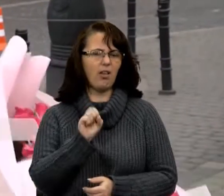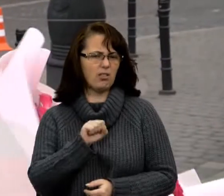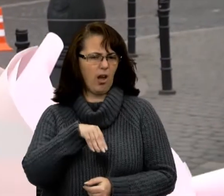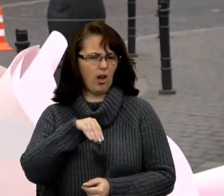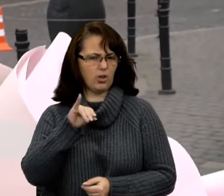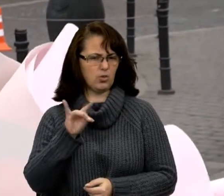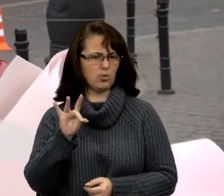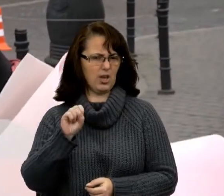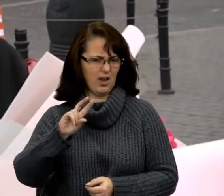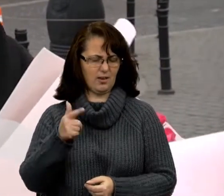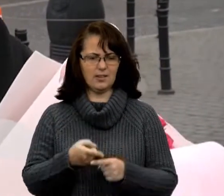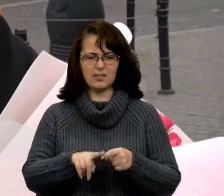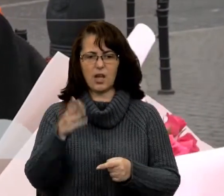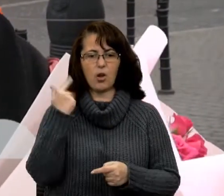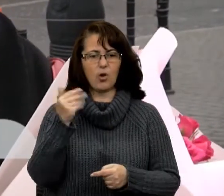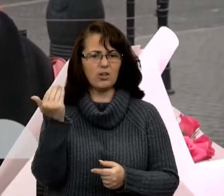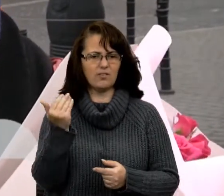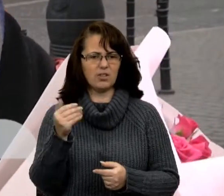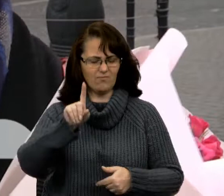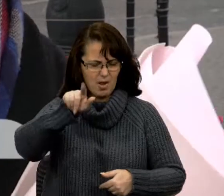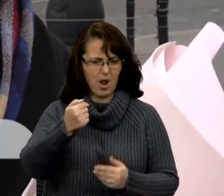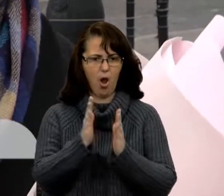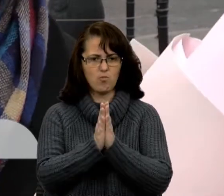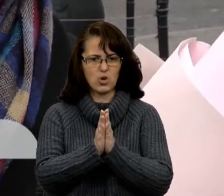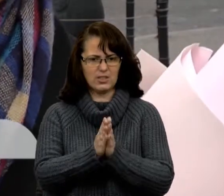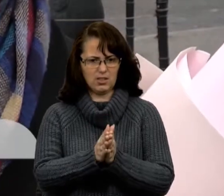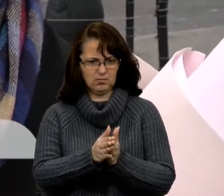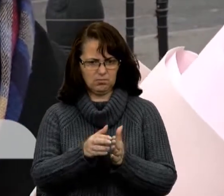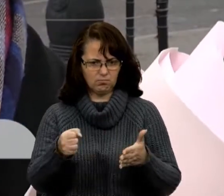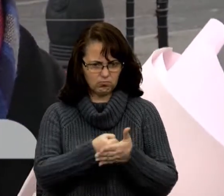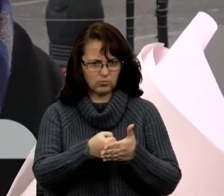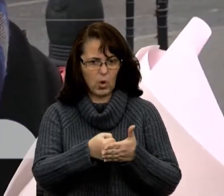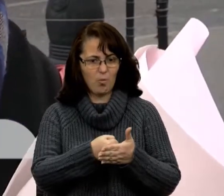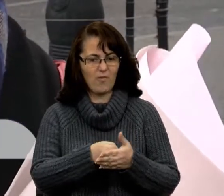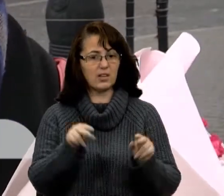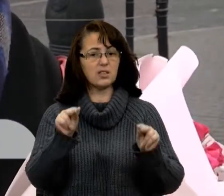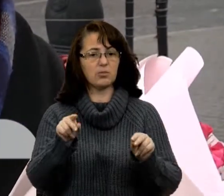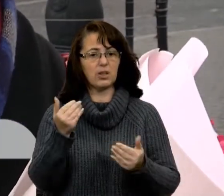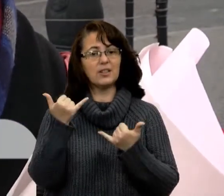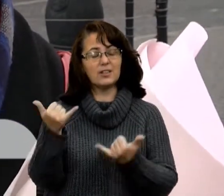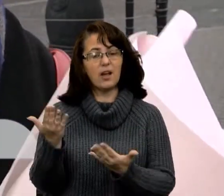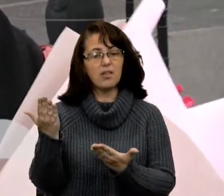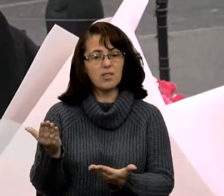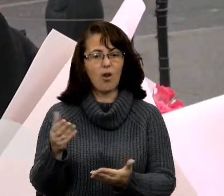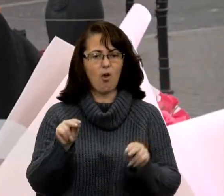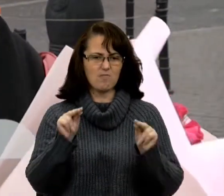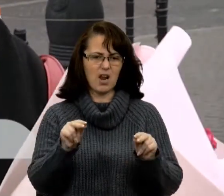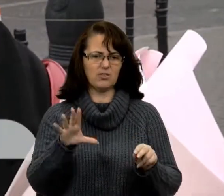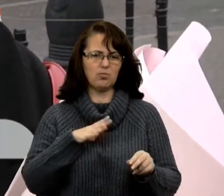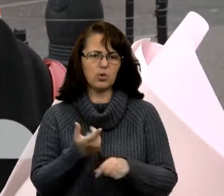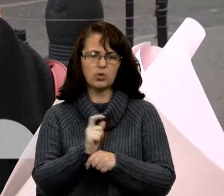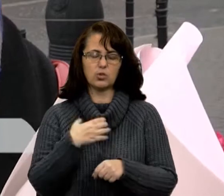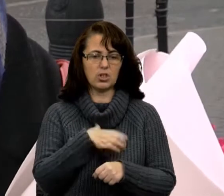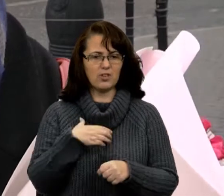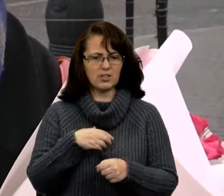Це коли він вимагав, просив нас досягати правди. Для нього правда була дуже важлива, і він не дозволяв нам обманювати.